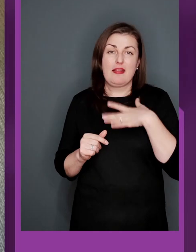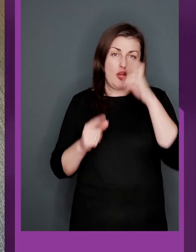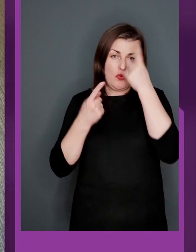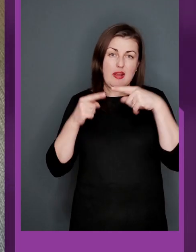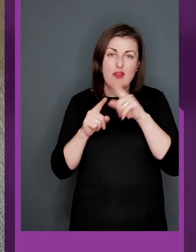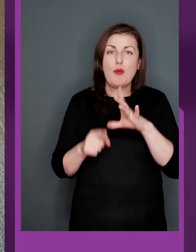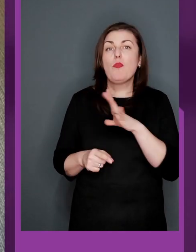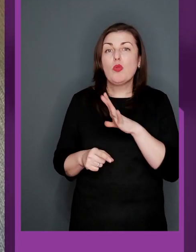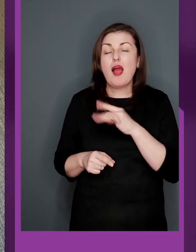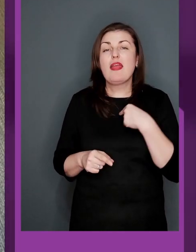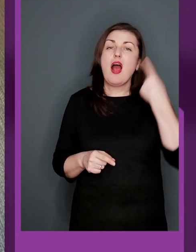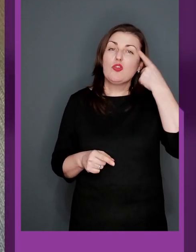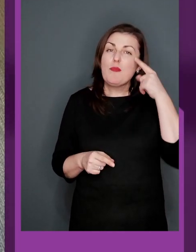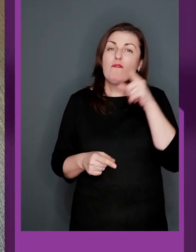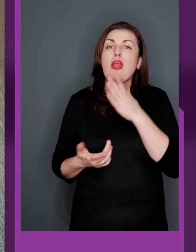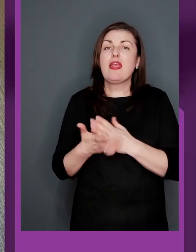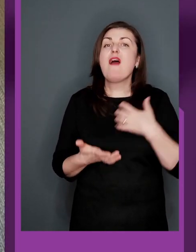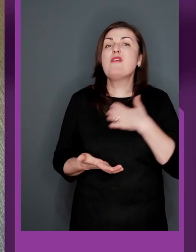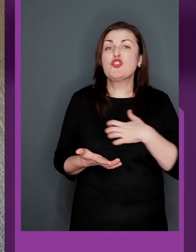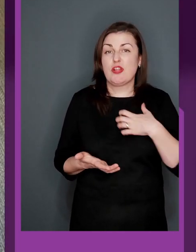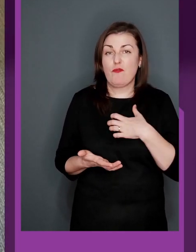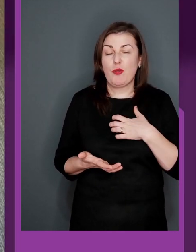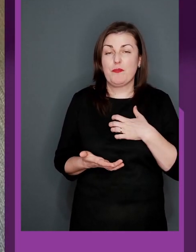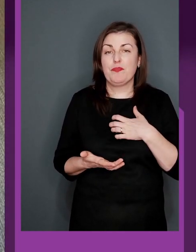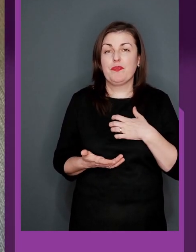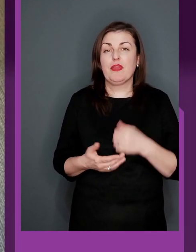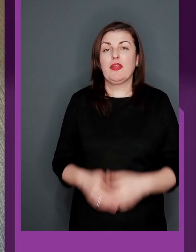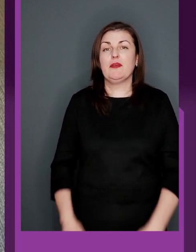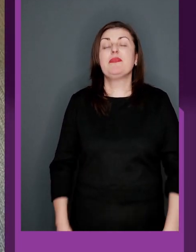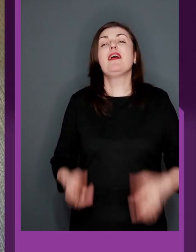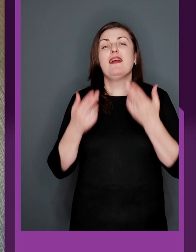якась перемога, ну, для нашої країни була. І я думаю, вона є важливою.